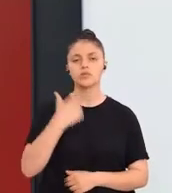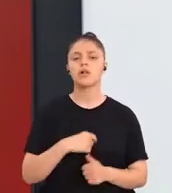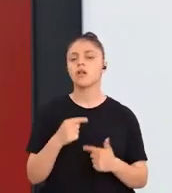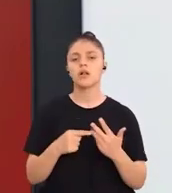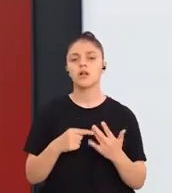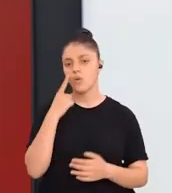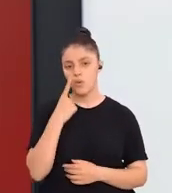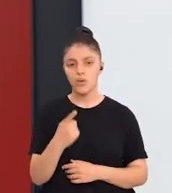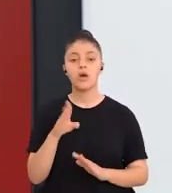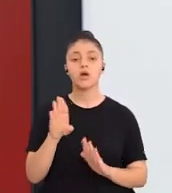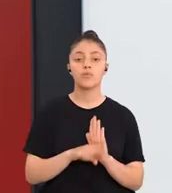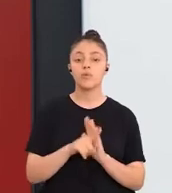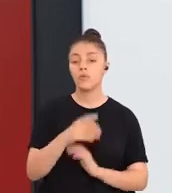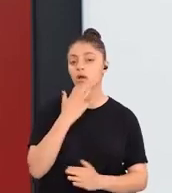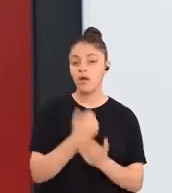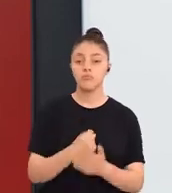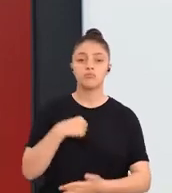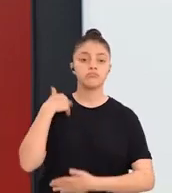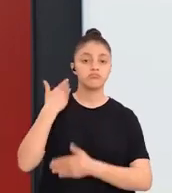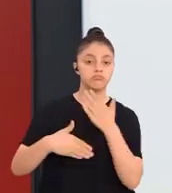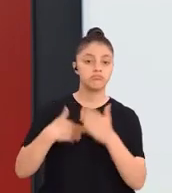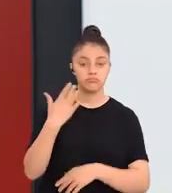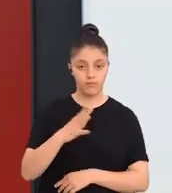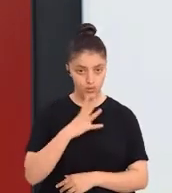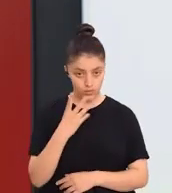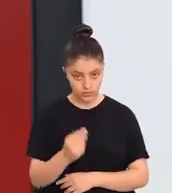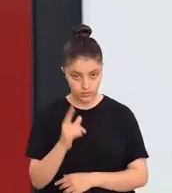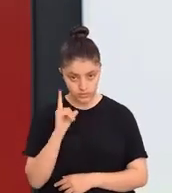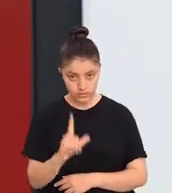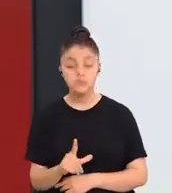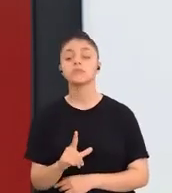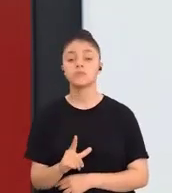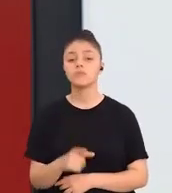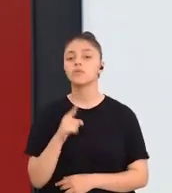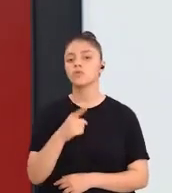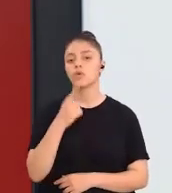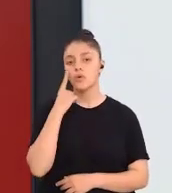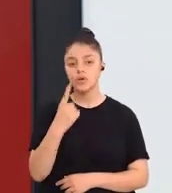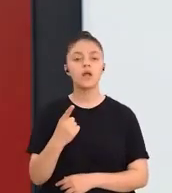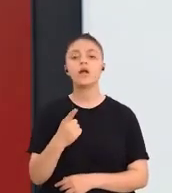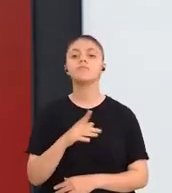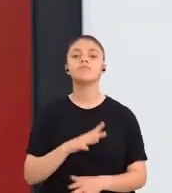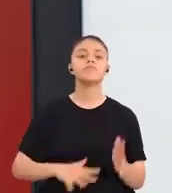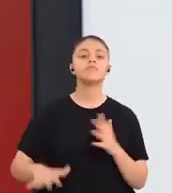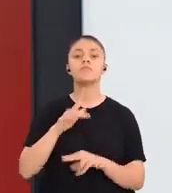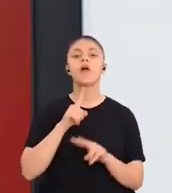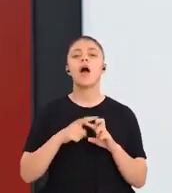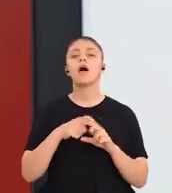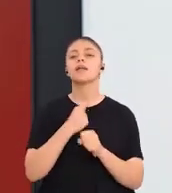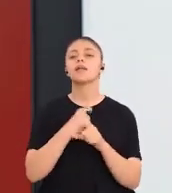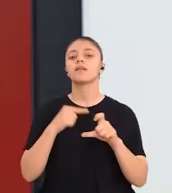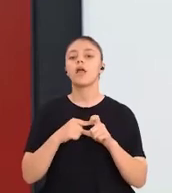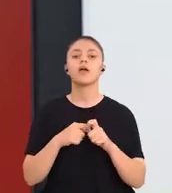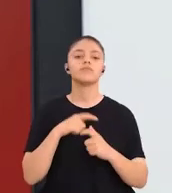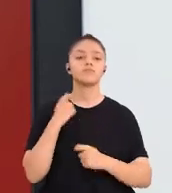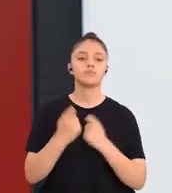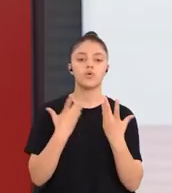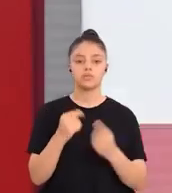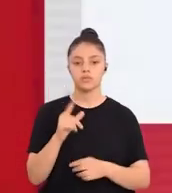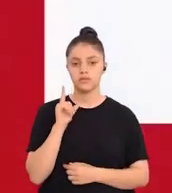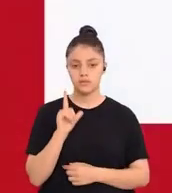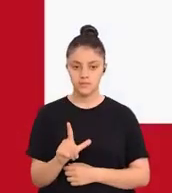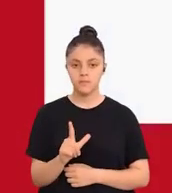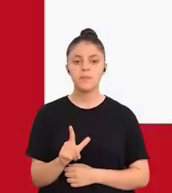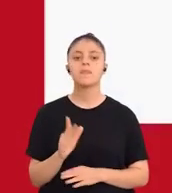özellikle programların sürekliliğinin sağlanması, bunun için ARGE çalışmalarının yapılması gerektiğini